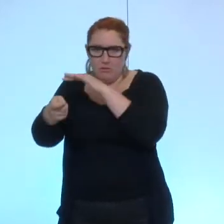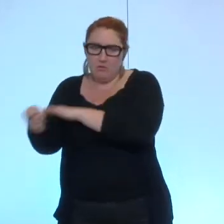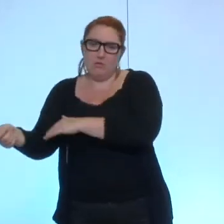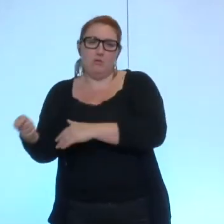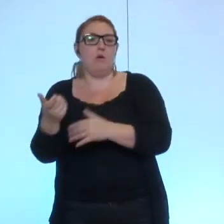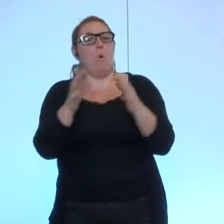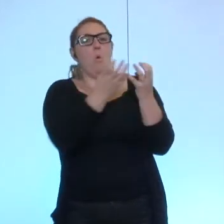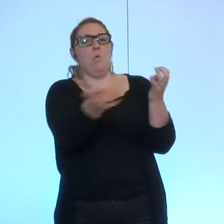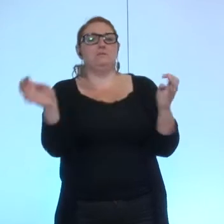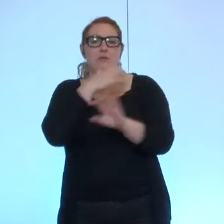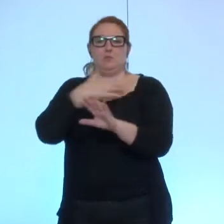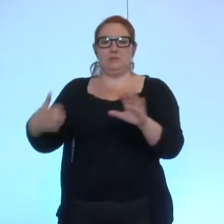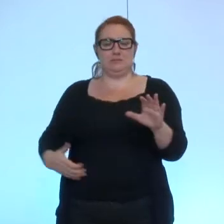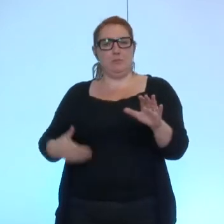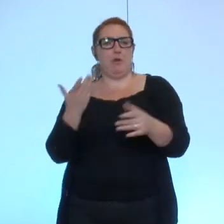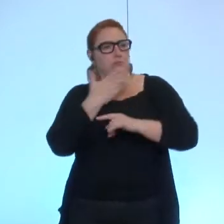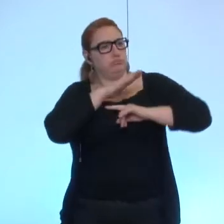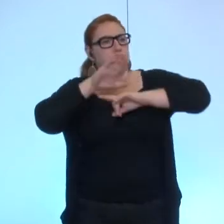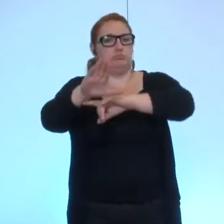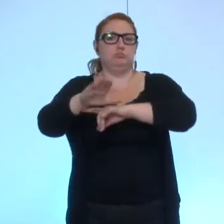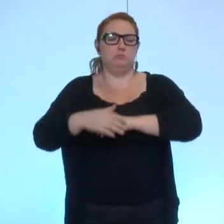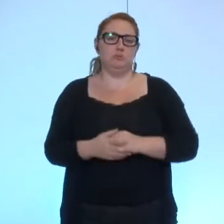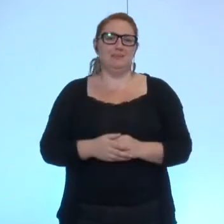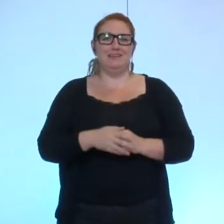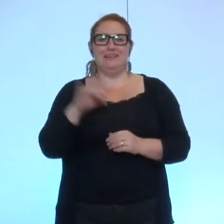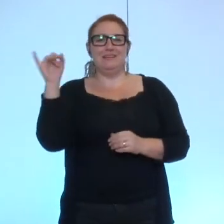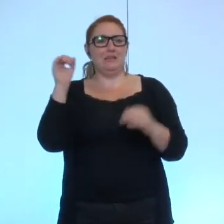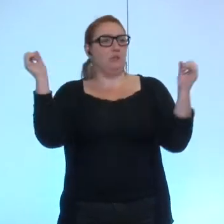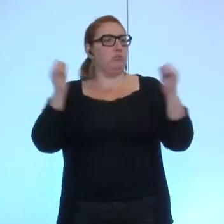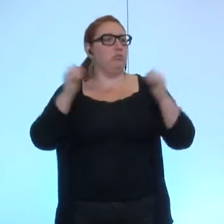civile je mets cet amendement en voie qui est pour